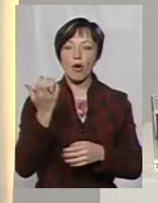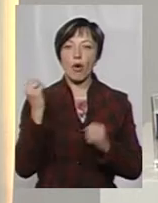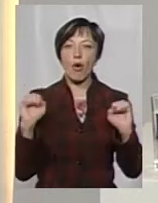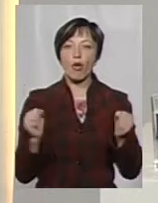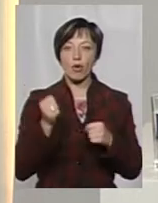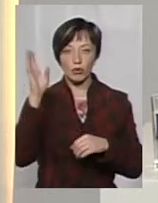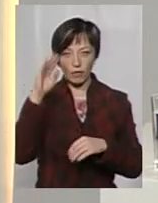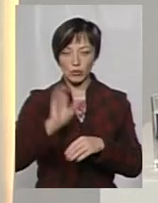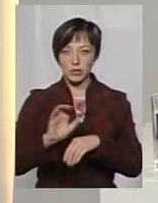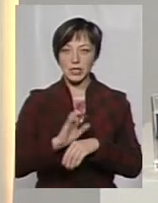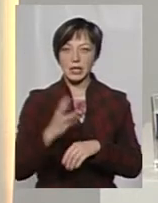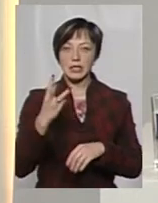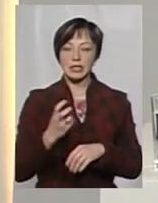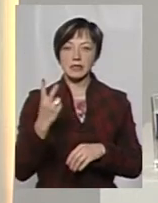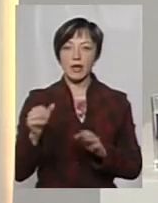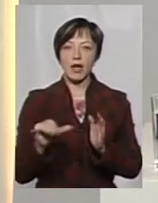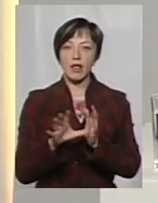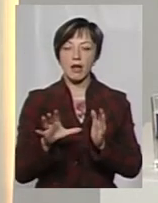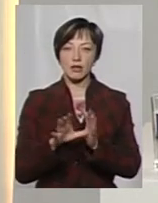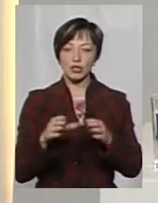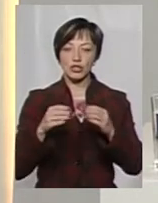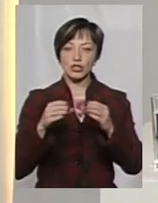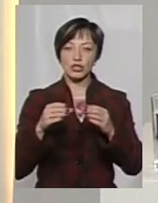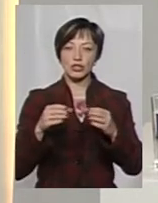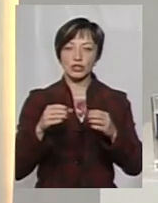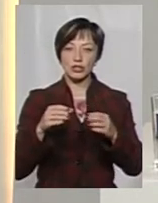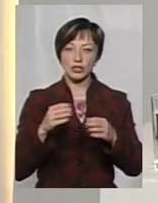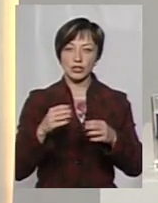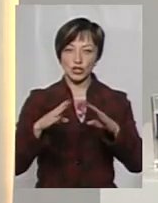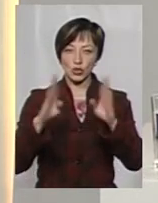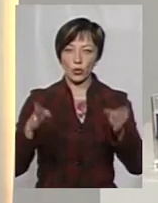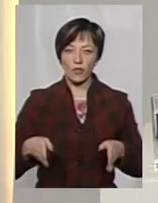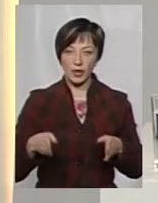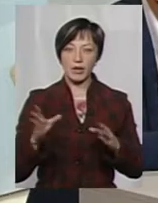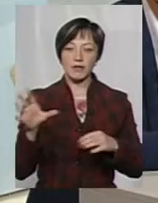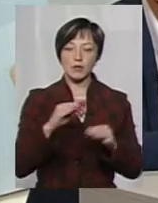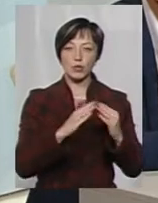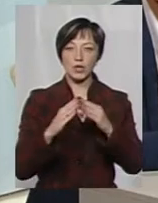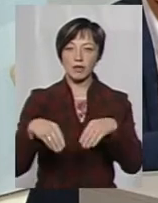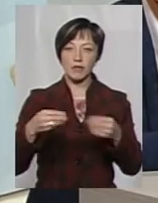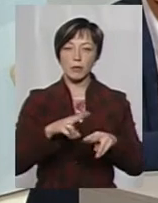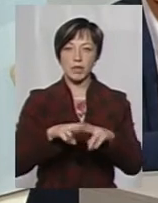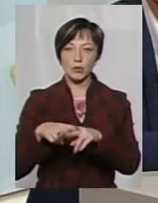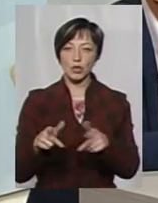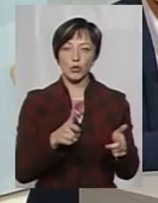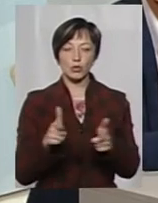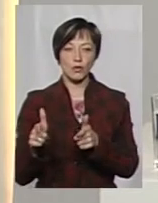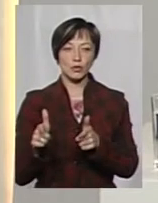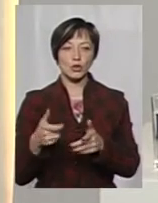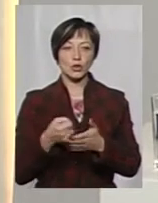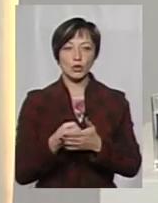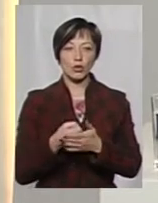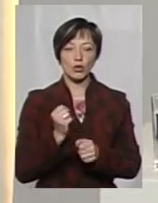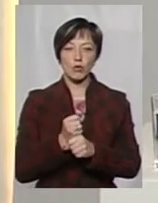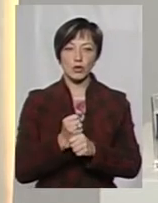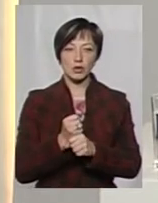водопостачання, 302 електросвітових. Також на всі будинки видано паспорти готовності до